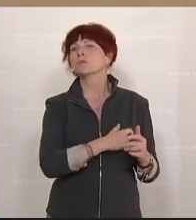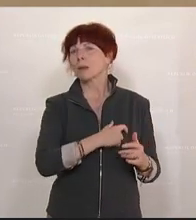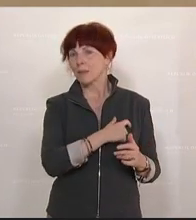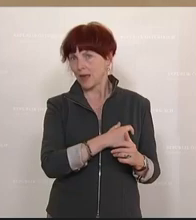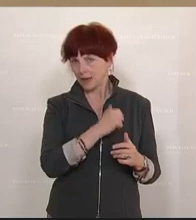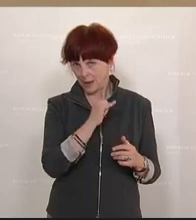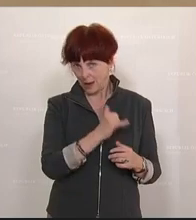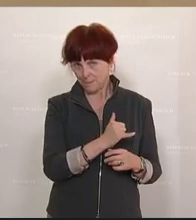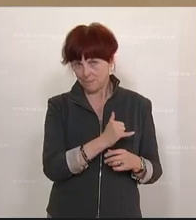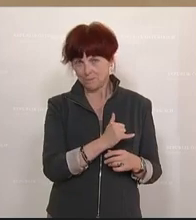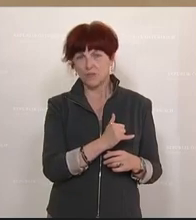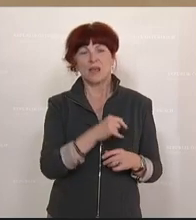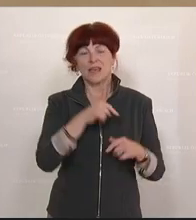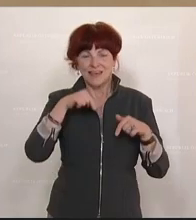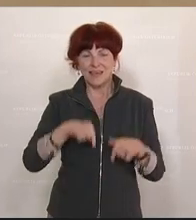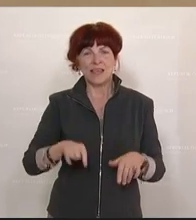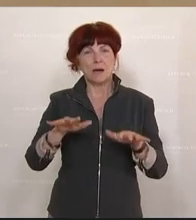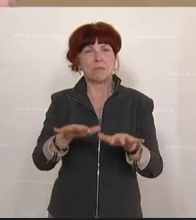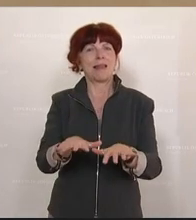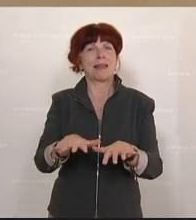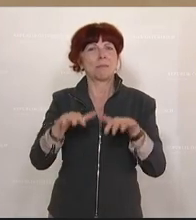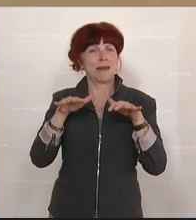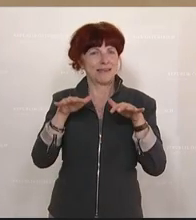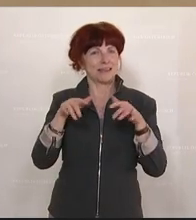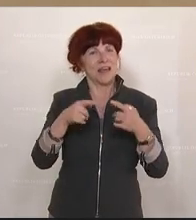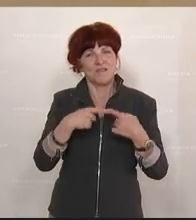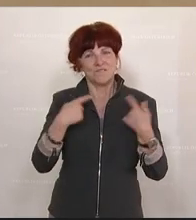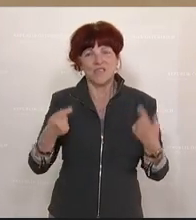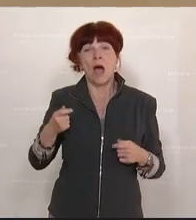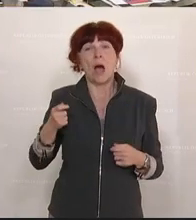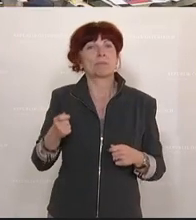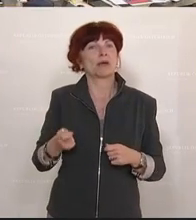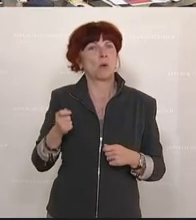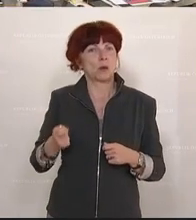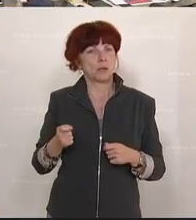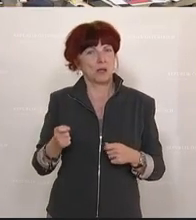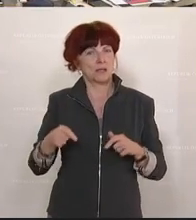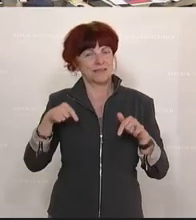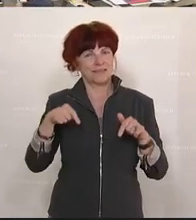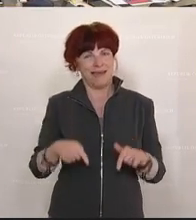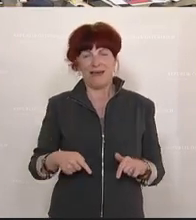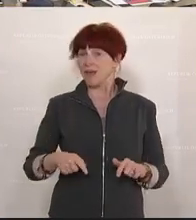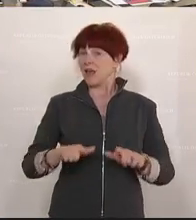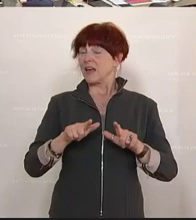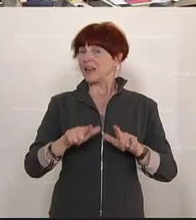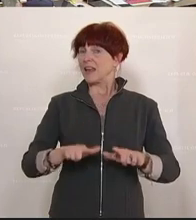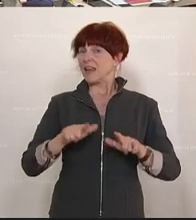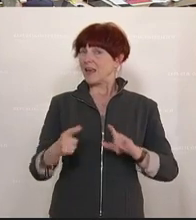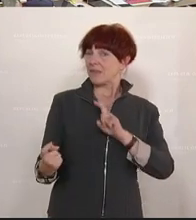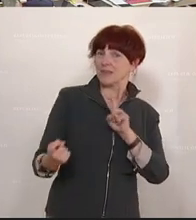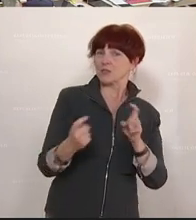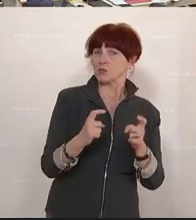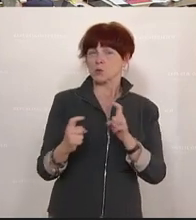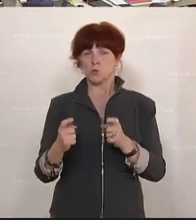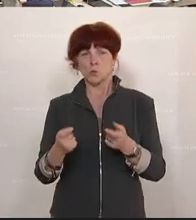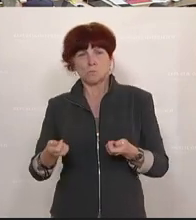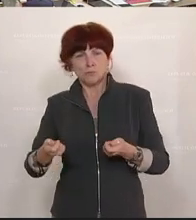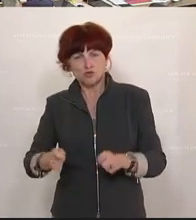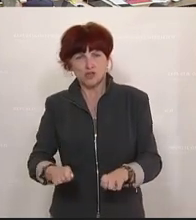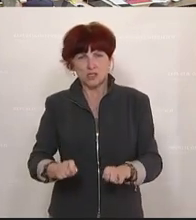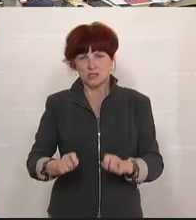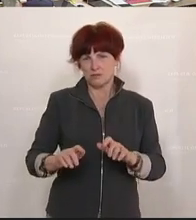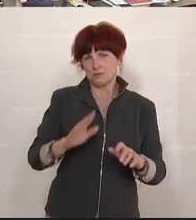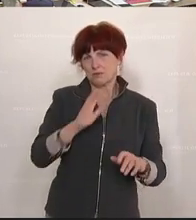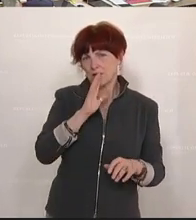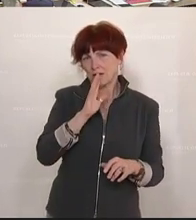Wir haben hier im Parlament, also wir als Abgeordnete, haben hier die Gelegenheit zu debattieren, zu beschließen, zu reden.